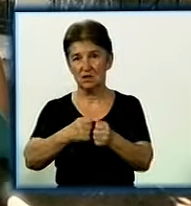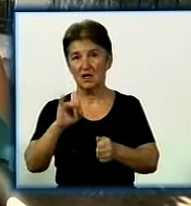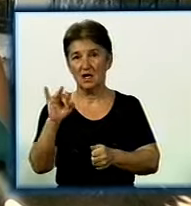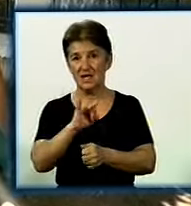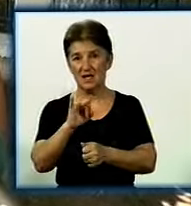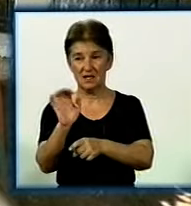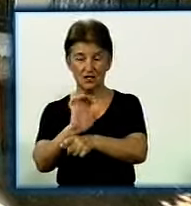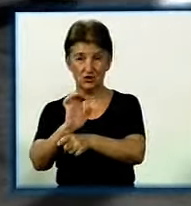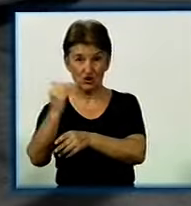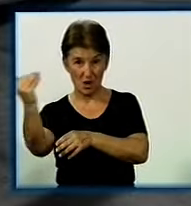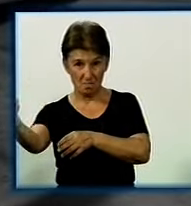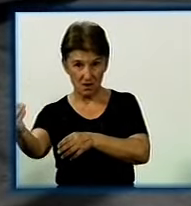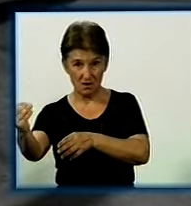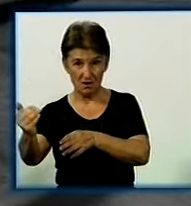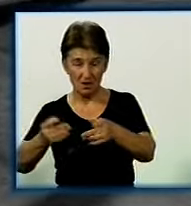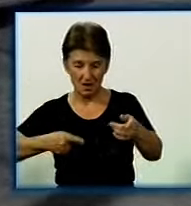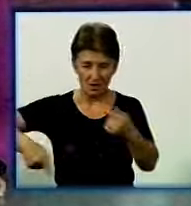джип занесло набіг. Дякую!